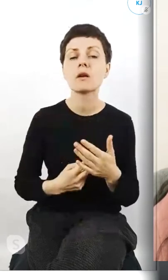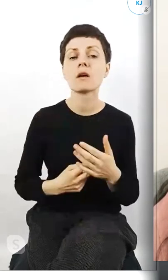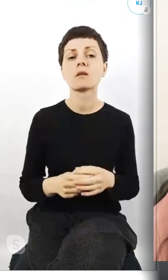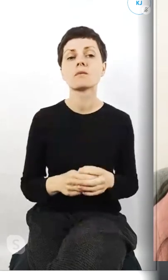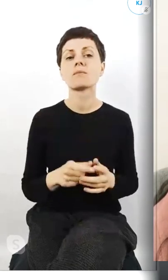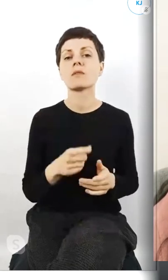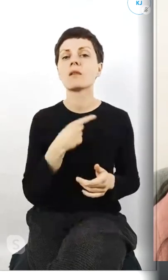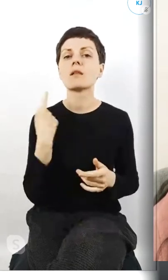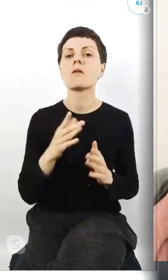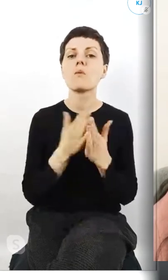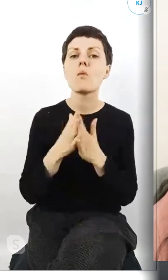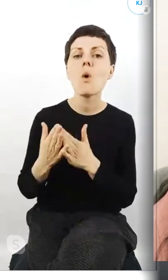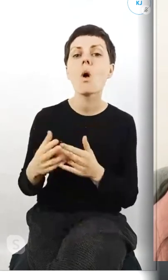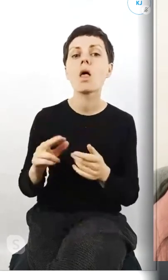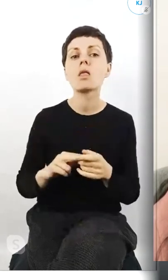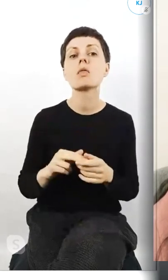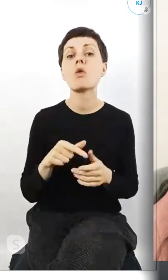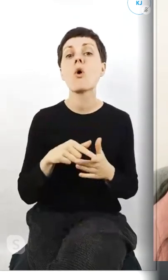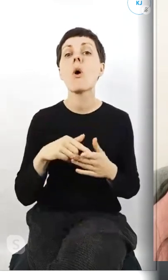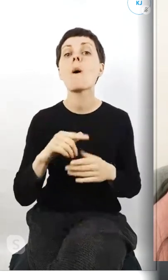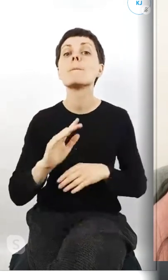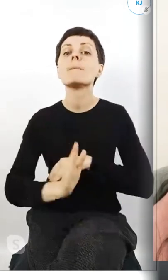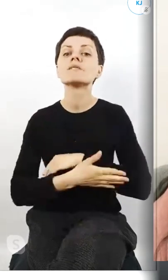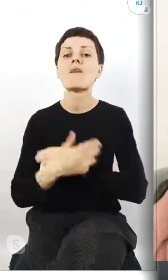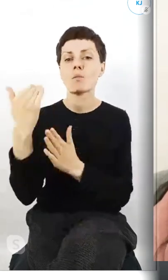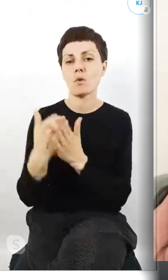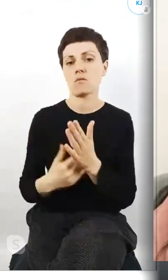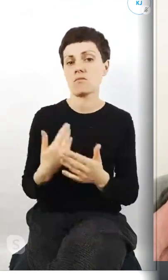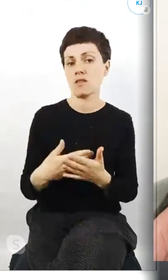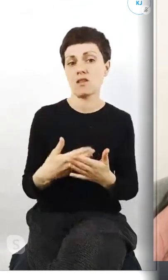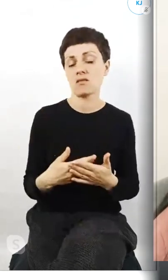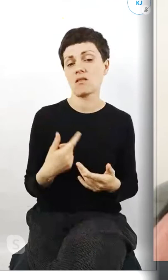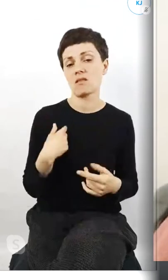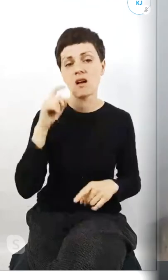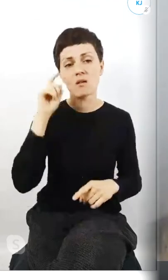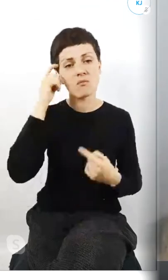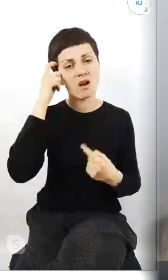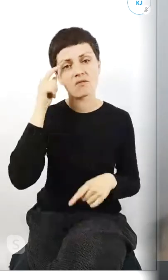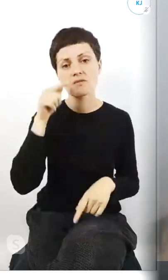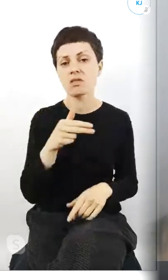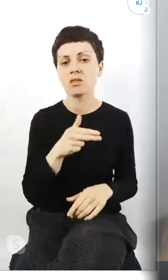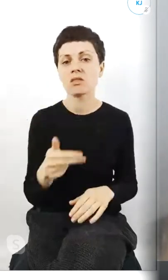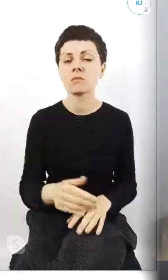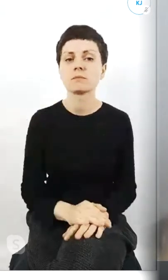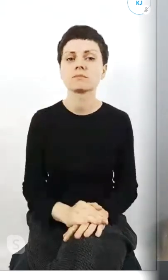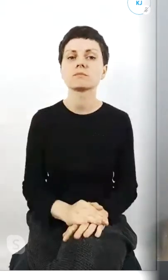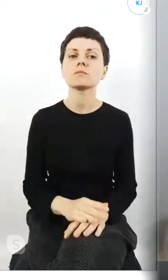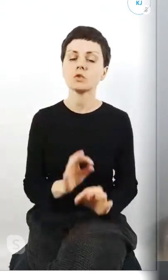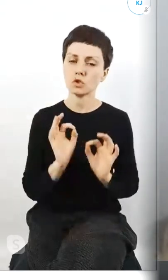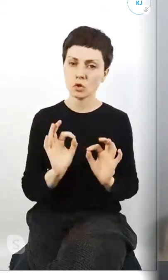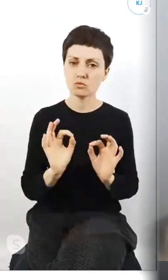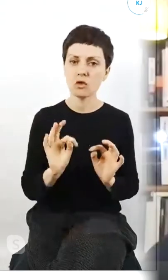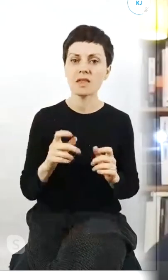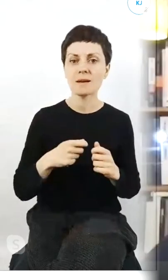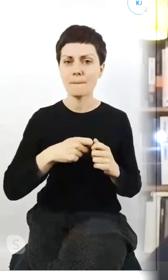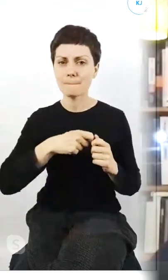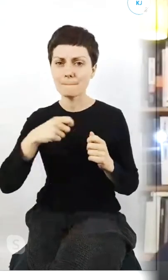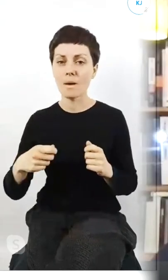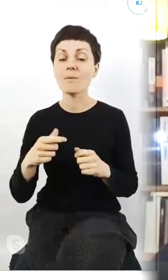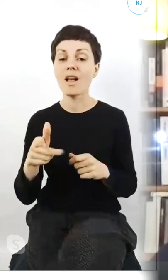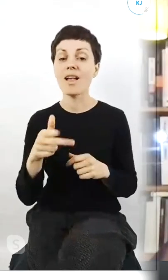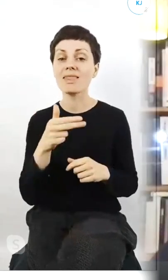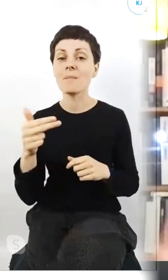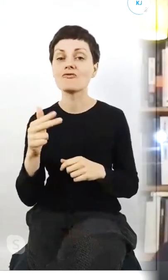lektur właśnie w podstawie programowej, więc ja się bardzo, bardzo o to marcię. To może już pociągnijmy jeszcze ten wątek szkoły, skoro on się